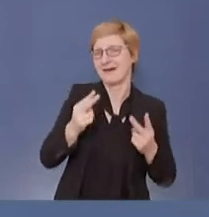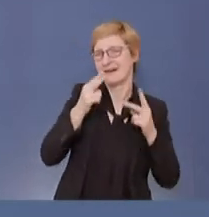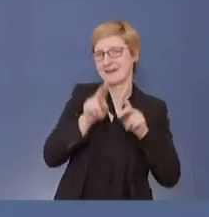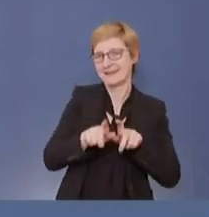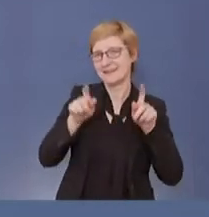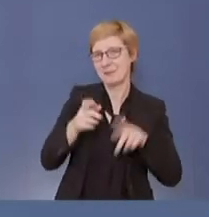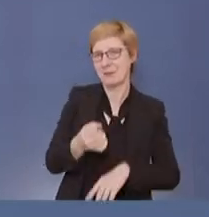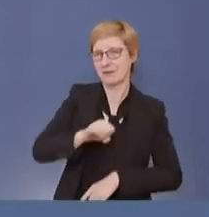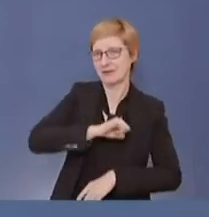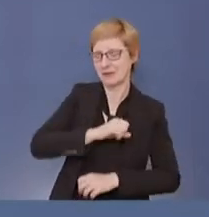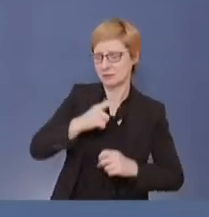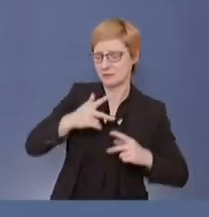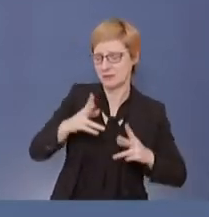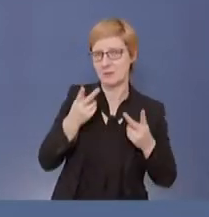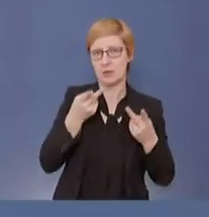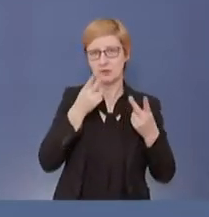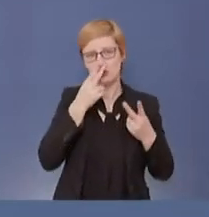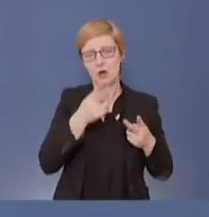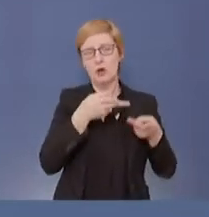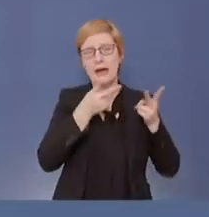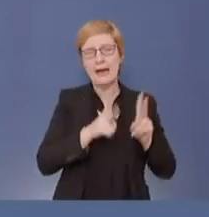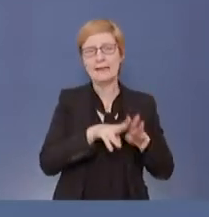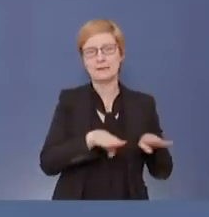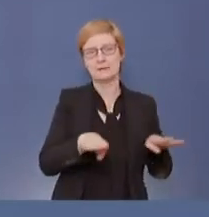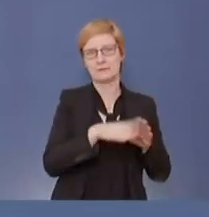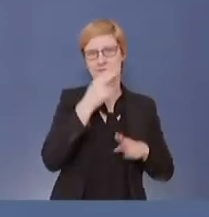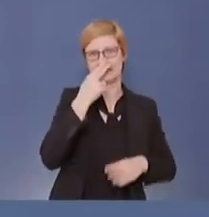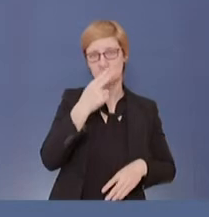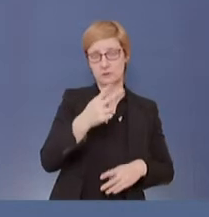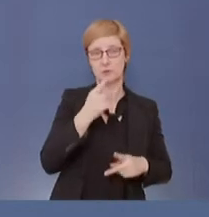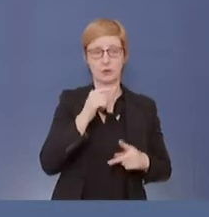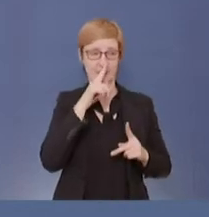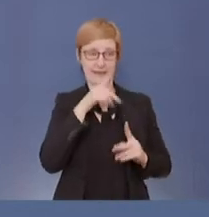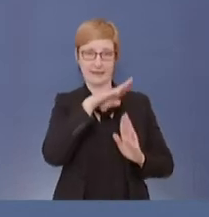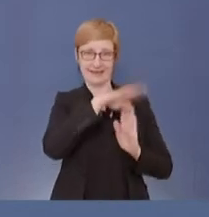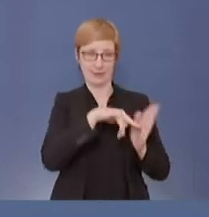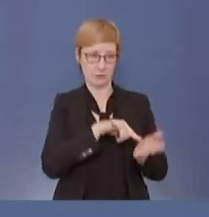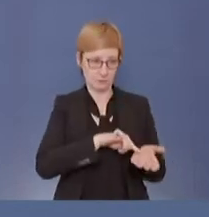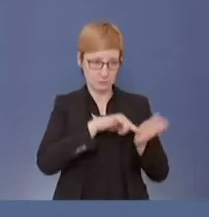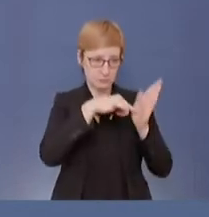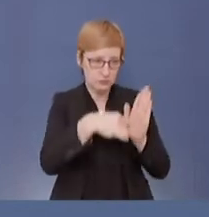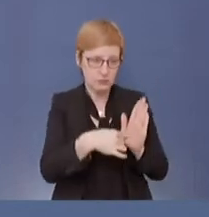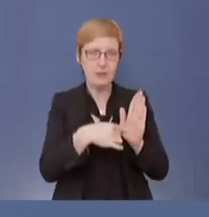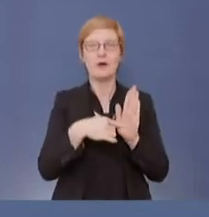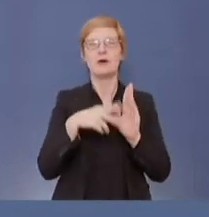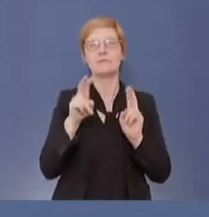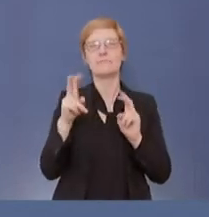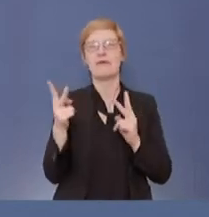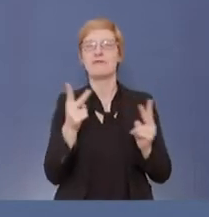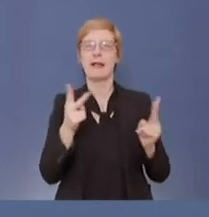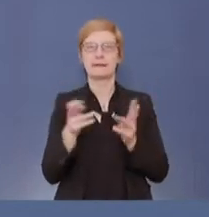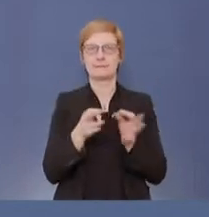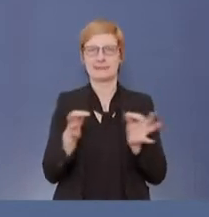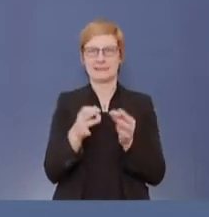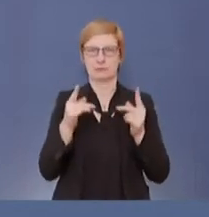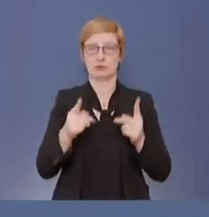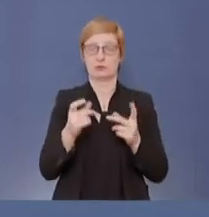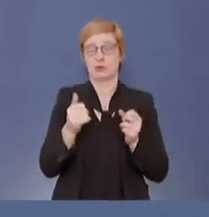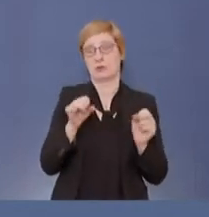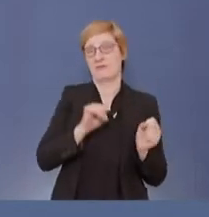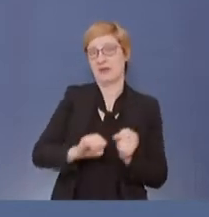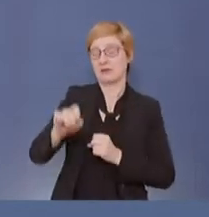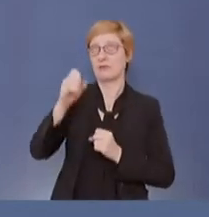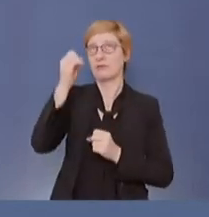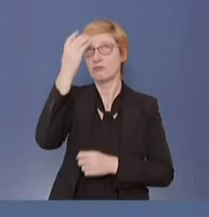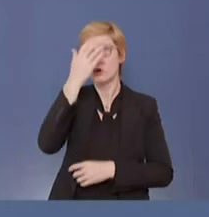sind. Das heißt also, die Regelungen, die wir erlassen, müssen auch verhältnismäßig sein, müssen vor Gericht Bestand haben. Da reicht eine politische Haltung allein nicht